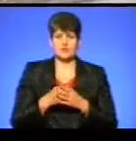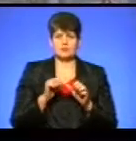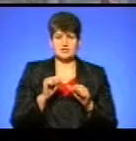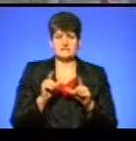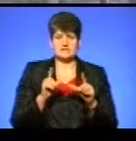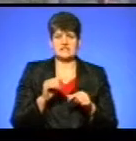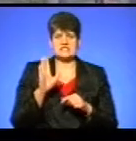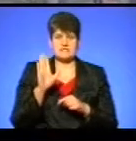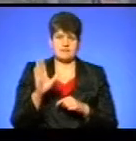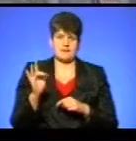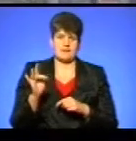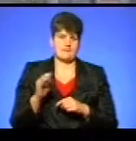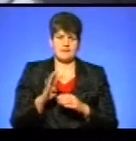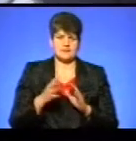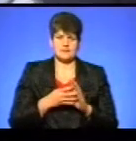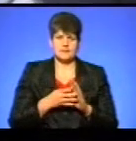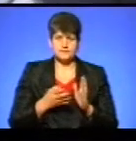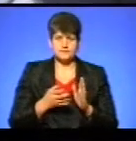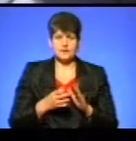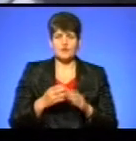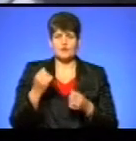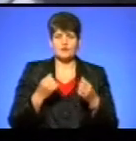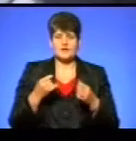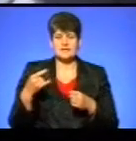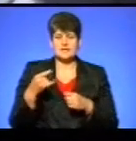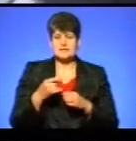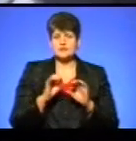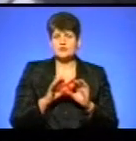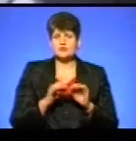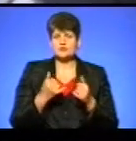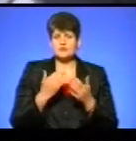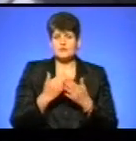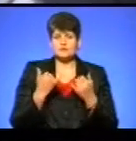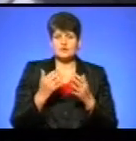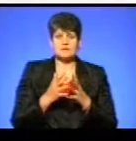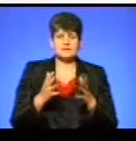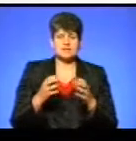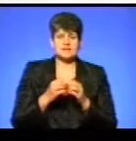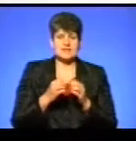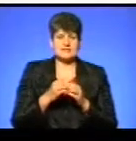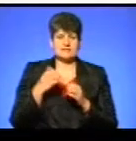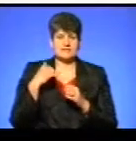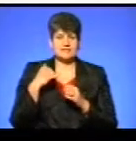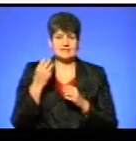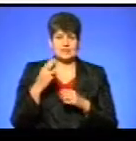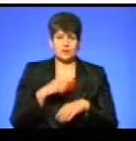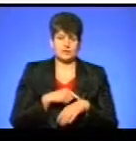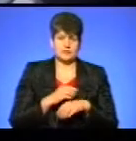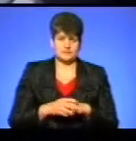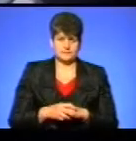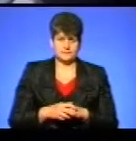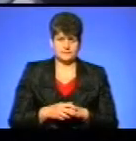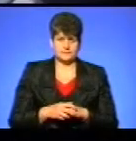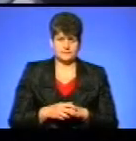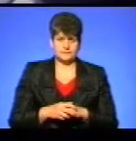а не за 9. Водій таксі Юрій Бойко розповів, що мав сьогодні більше 10 викликів за 3 години. Я так не рахував,